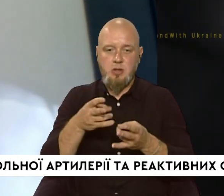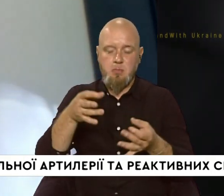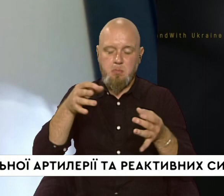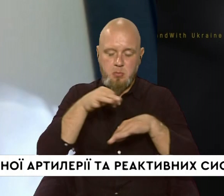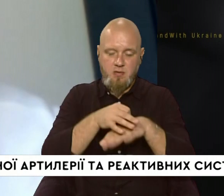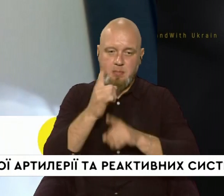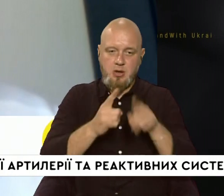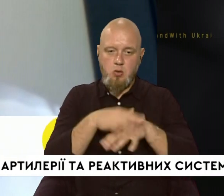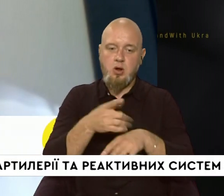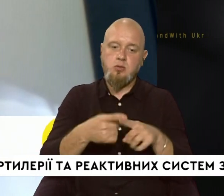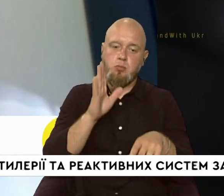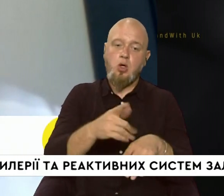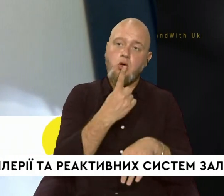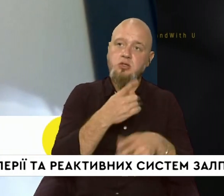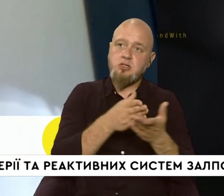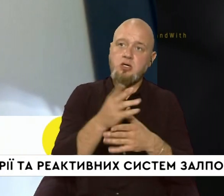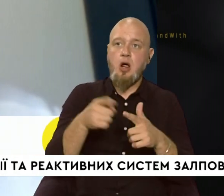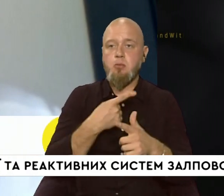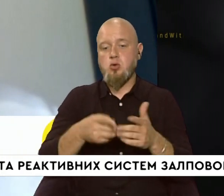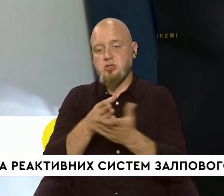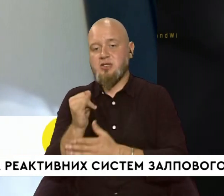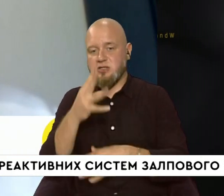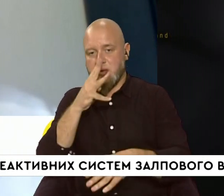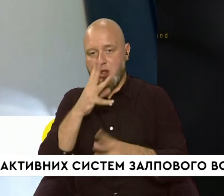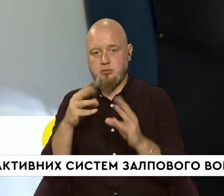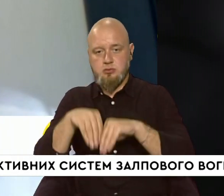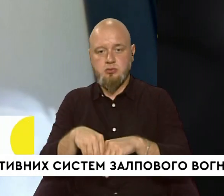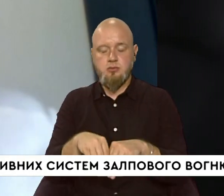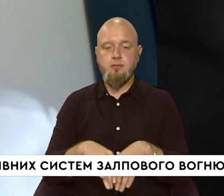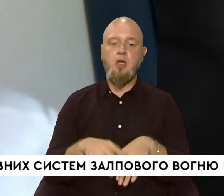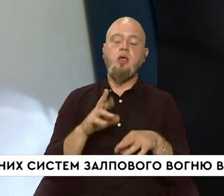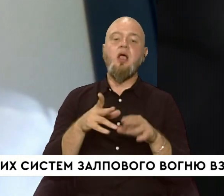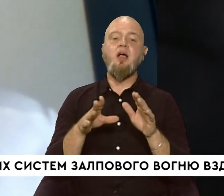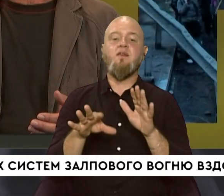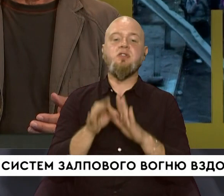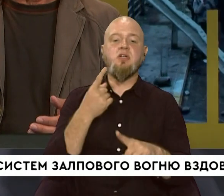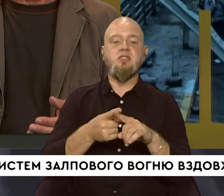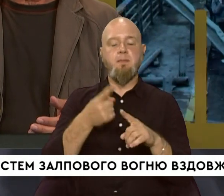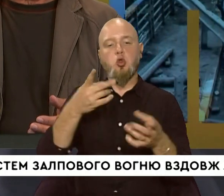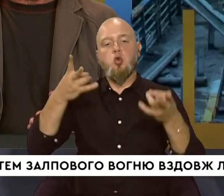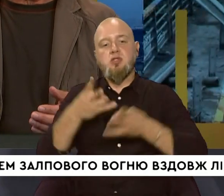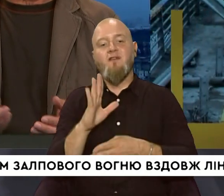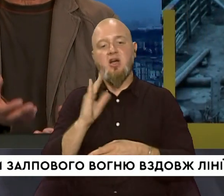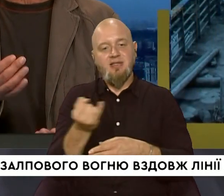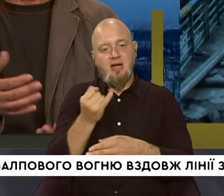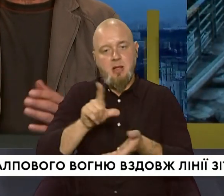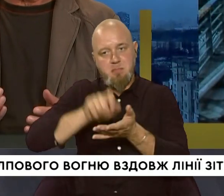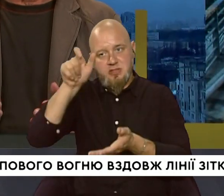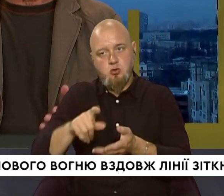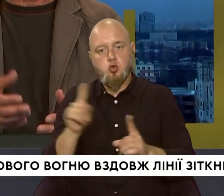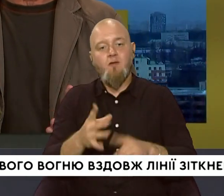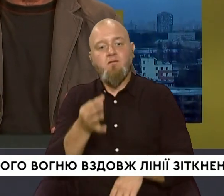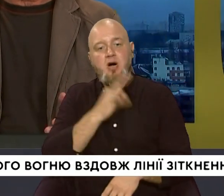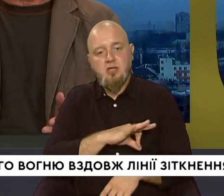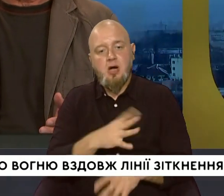стаж, або буде лише стаж і заробіток плати. Як визначається ця доцільність? В інтересах пенсіонера? Що